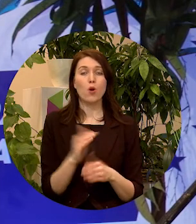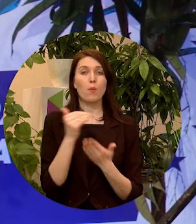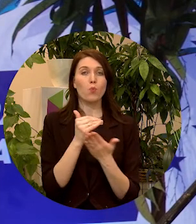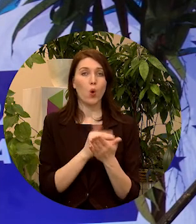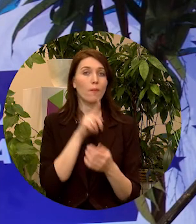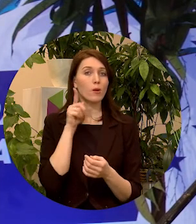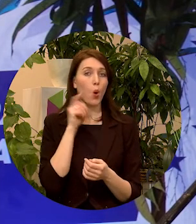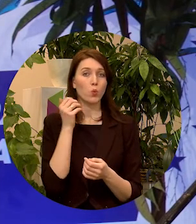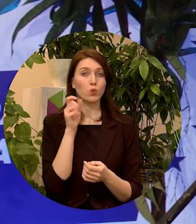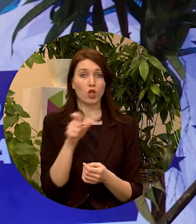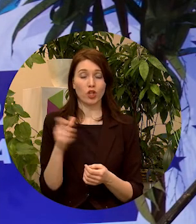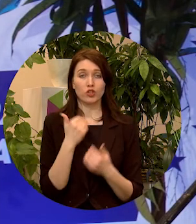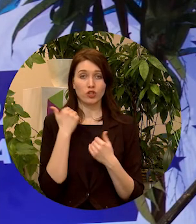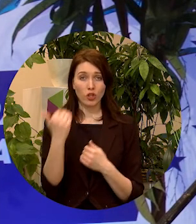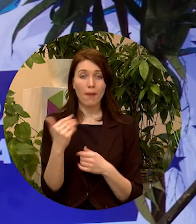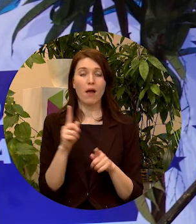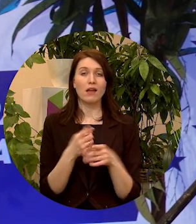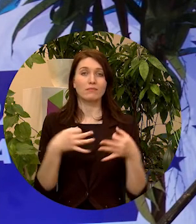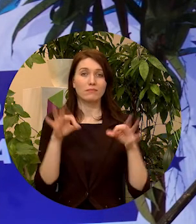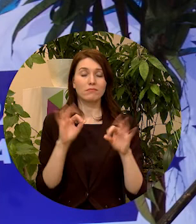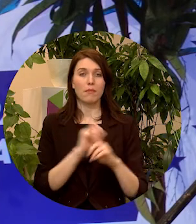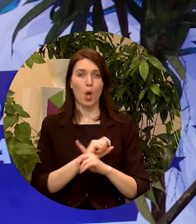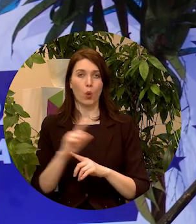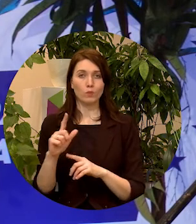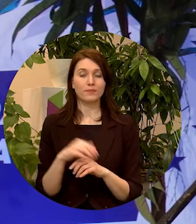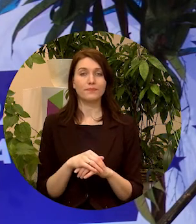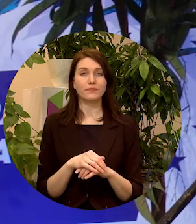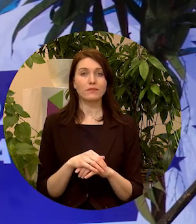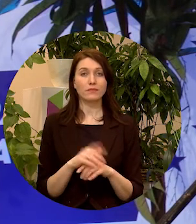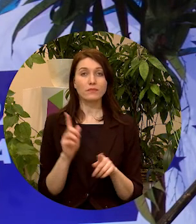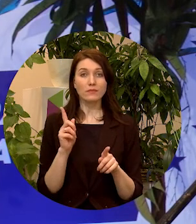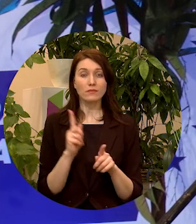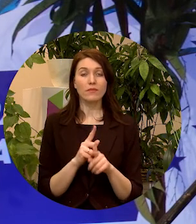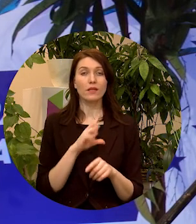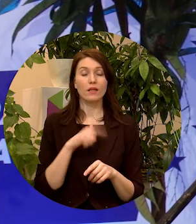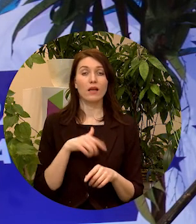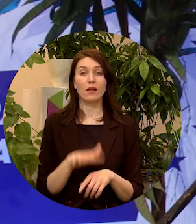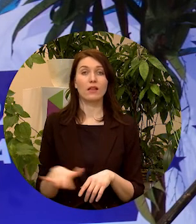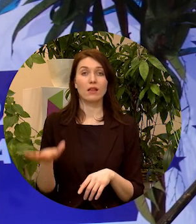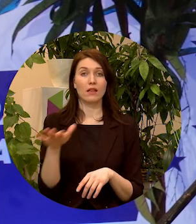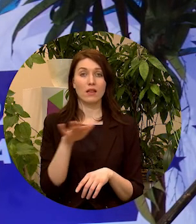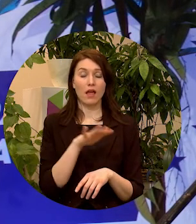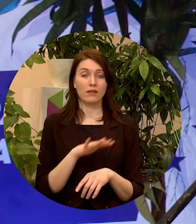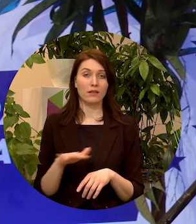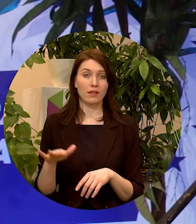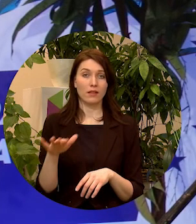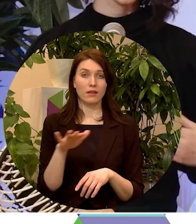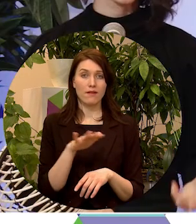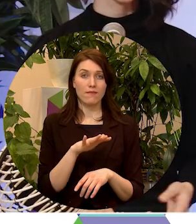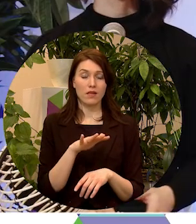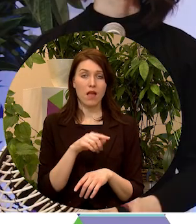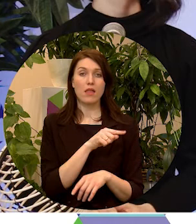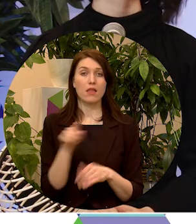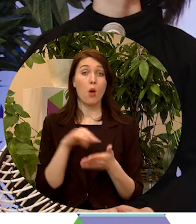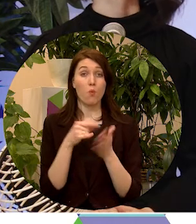jauniešiem ir arī nozīmīgs pieaugums. Arī Latvijā tiem